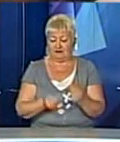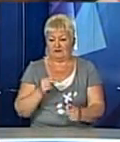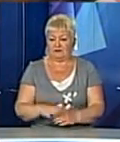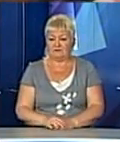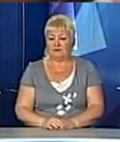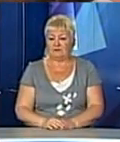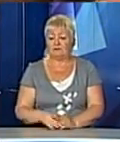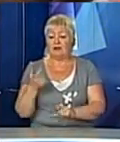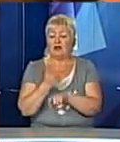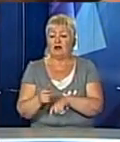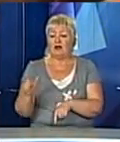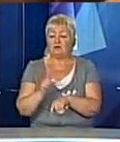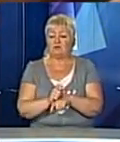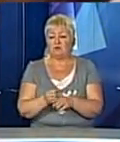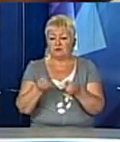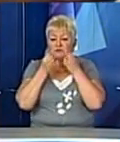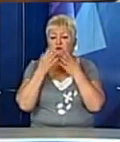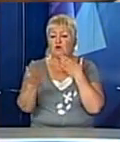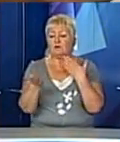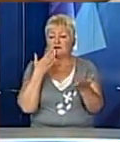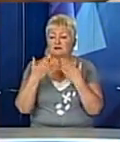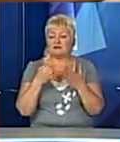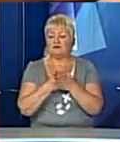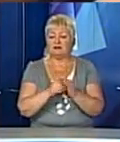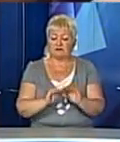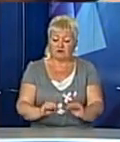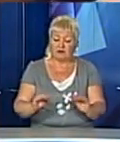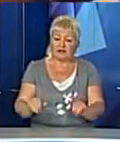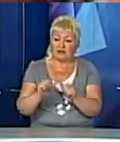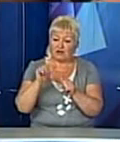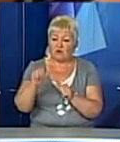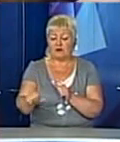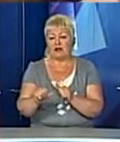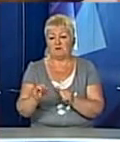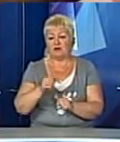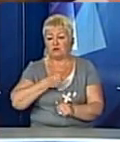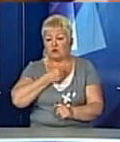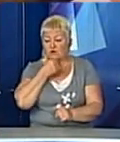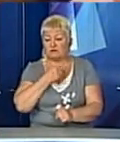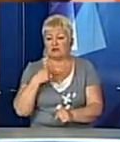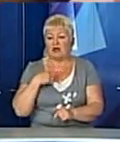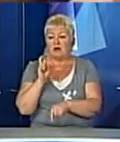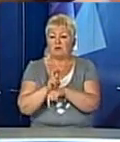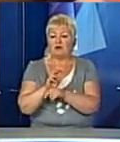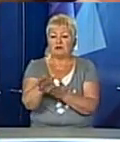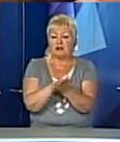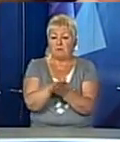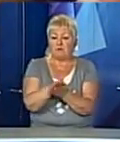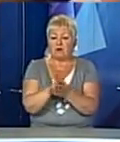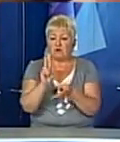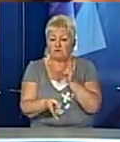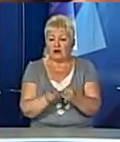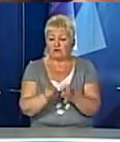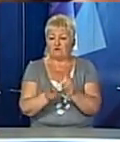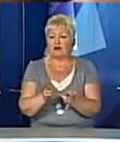добре ставляться дітей, і до маленьких підхід окремо, і для дорослих. Ми ходили і в миловарню варили мило,